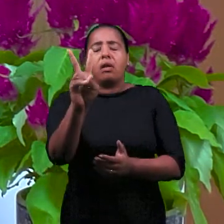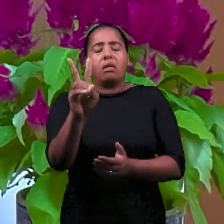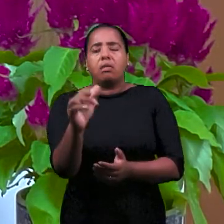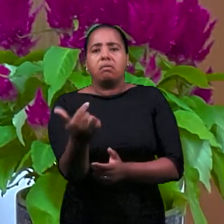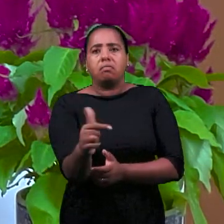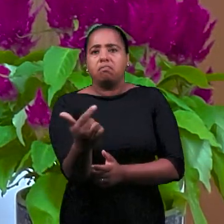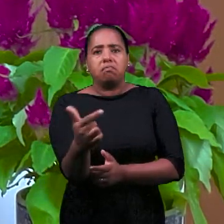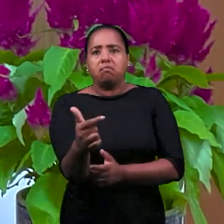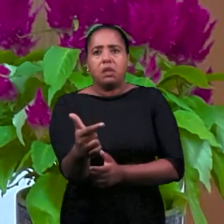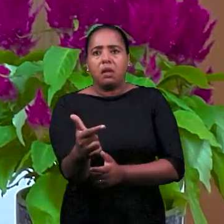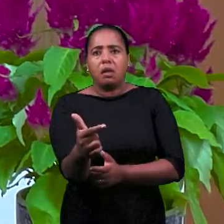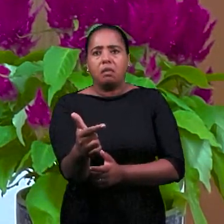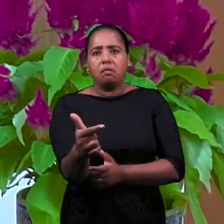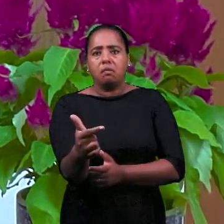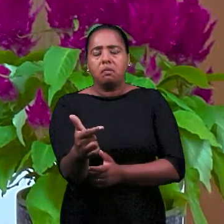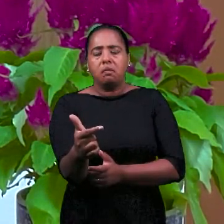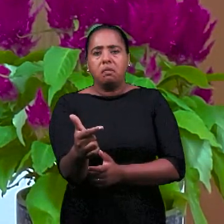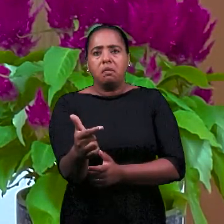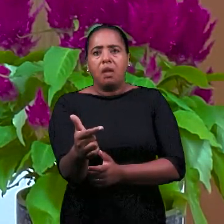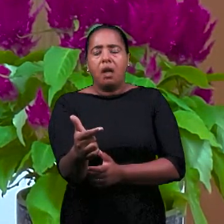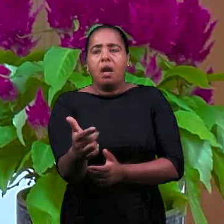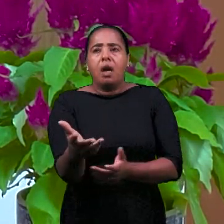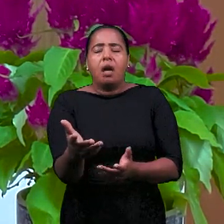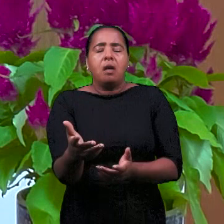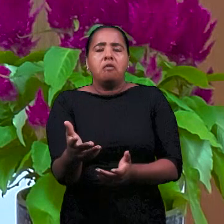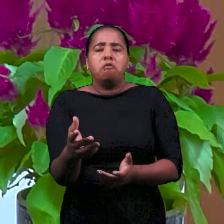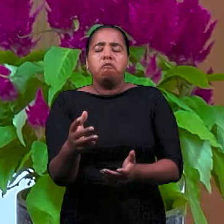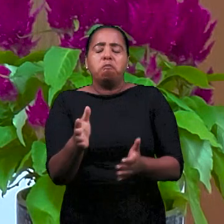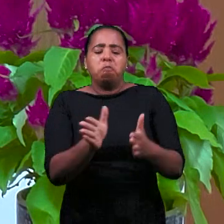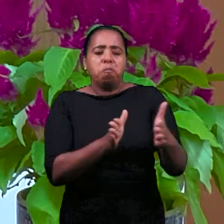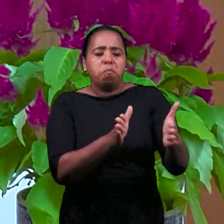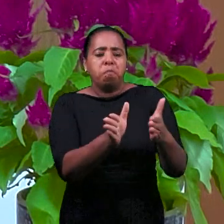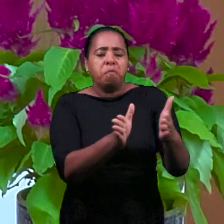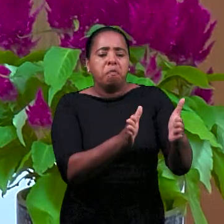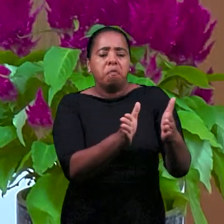имеют никакой цены,